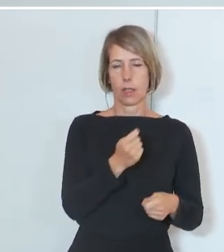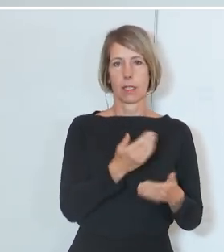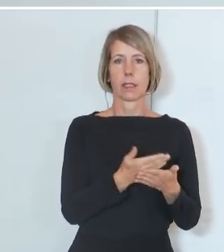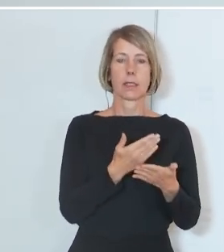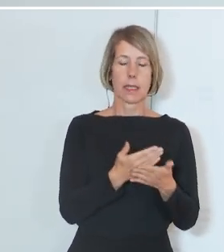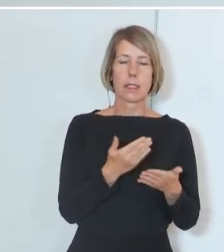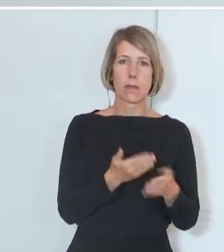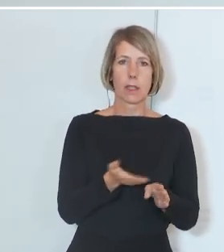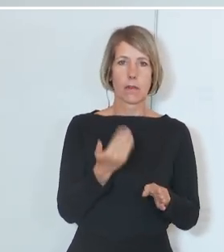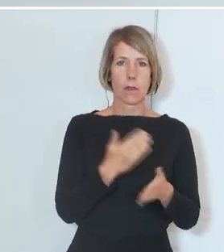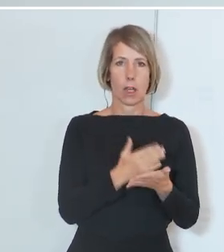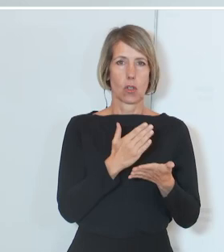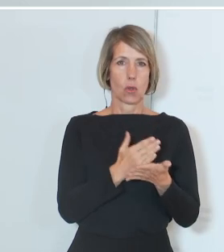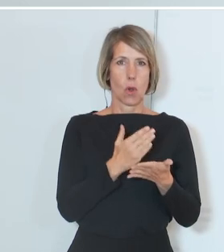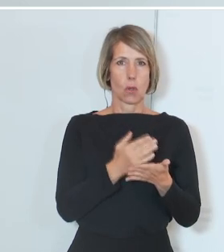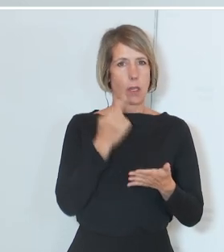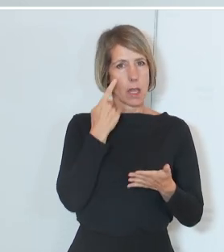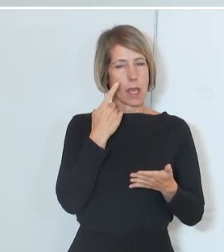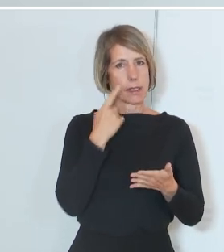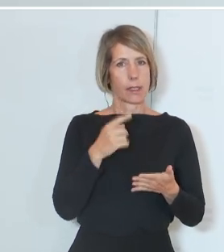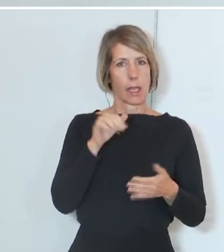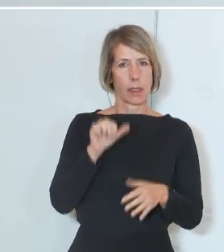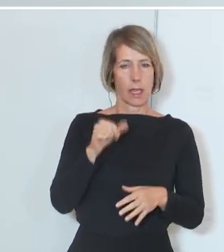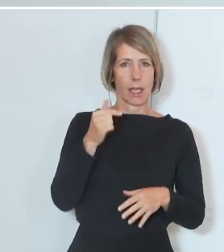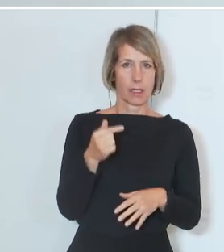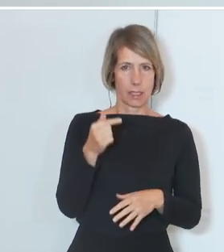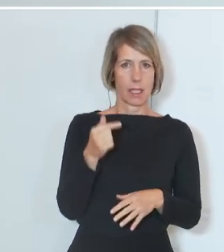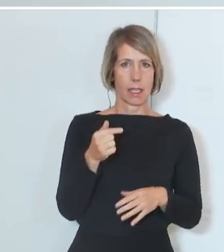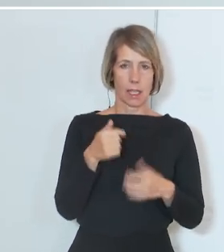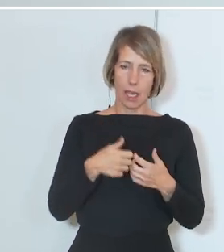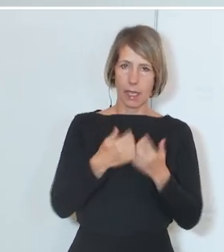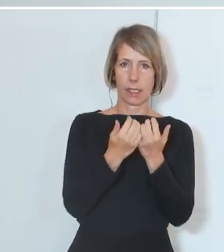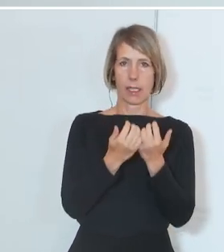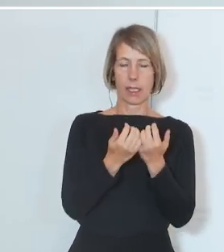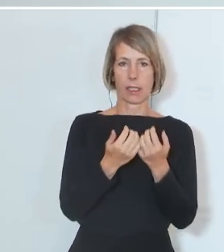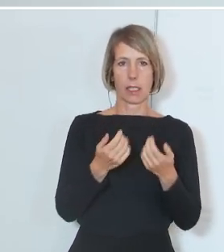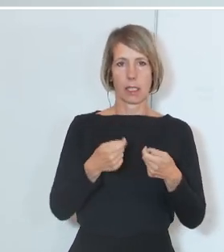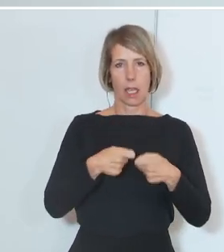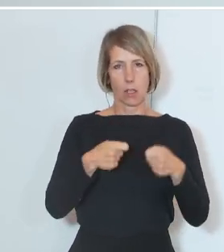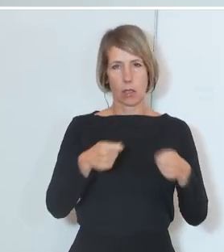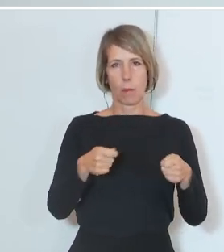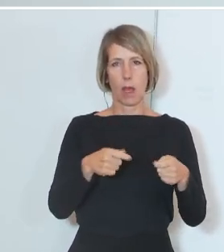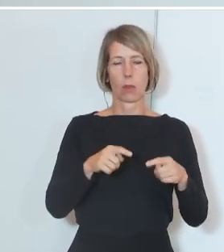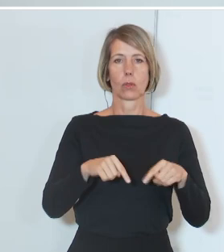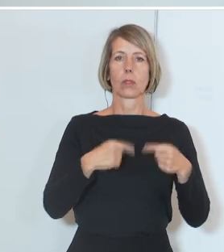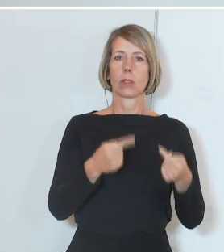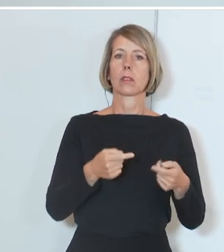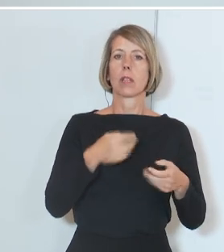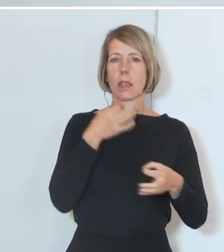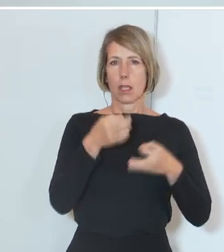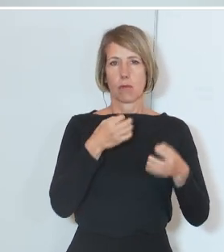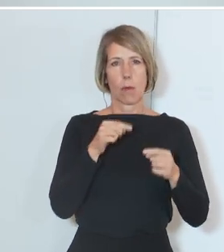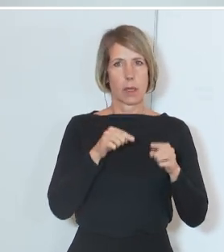Deshalb wurde ja bereits auch Herr Rinnen.at um entsprechende Tools erweitert, sodass sie Informationen